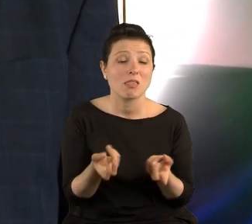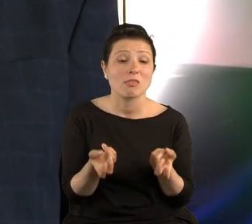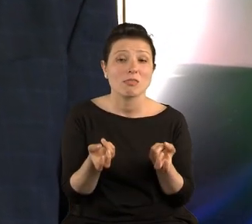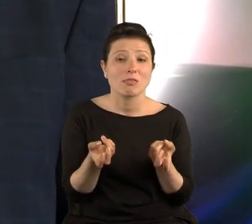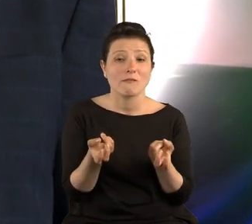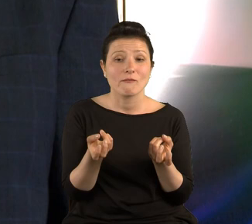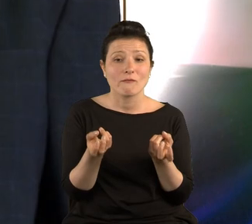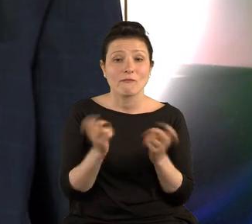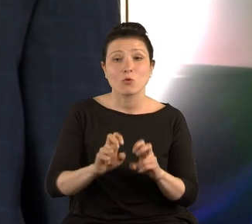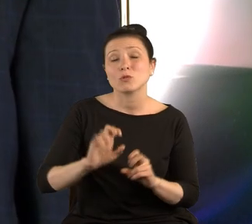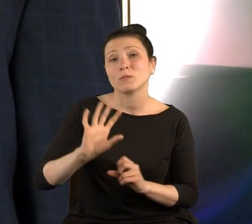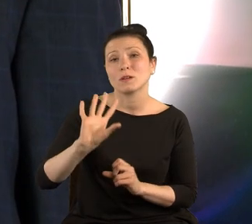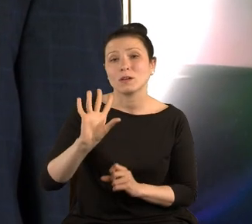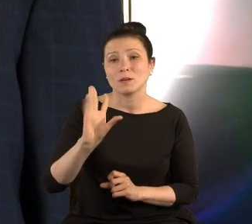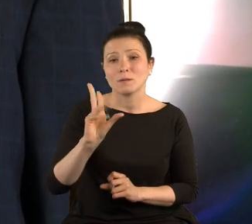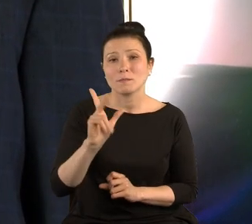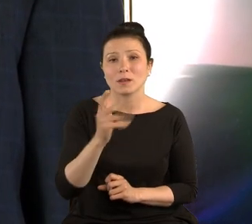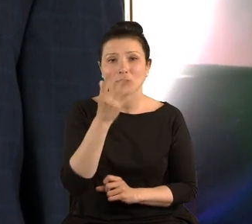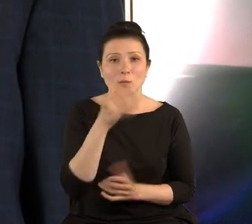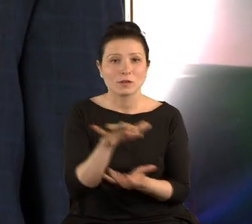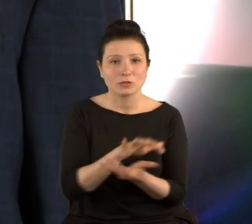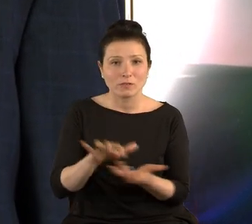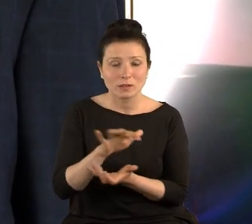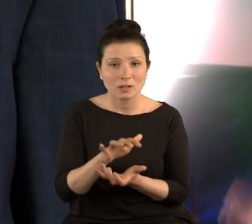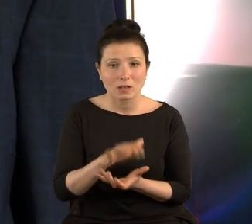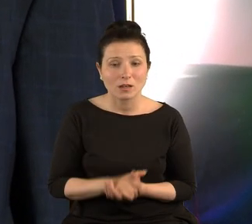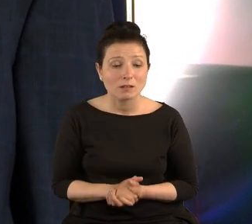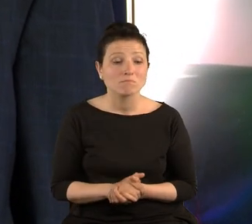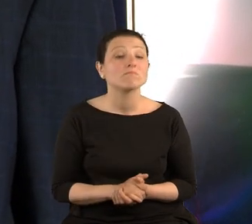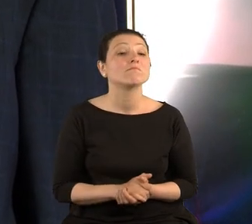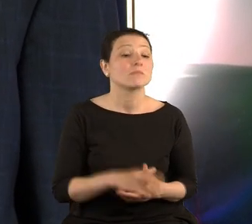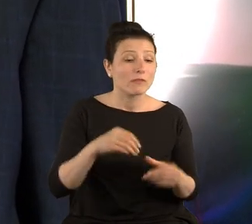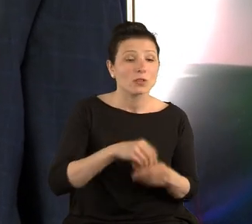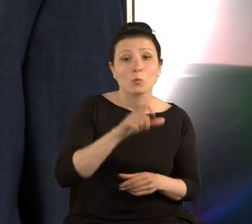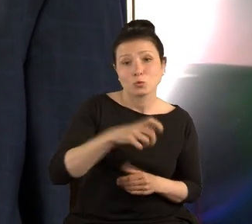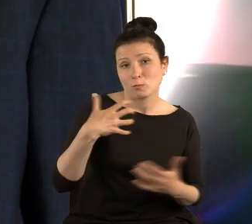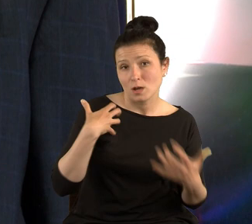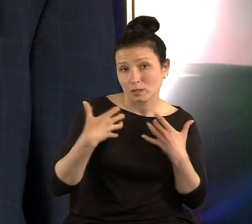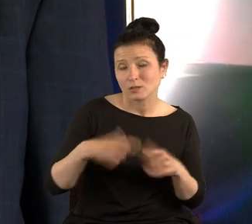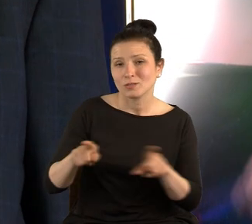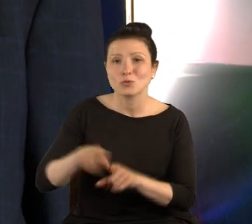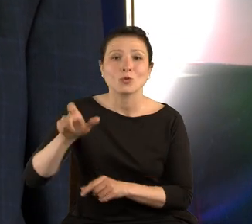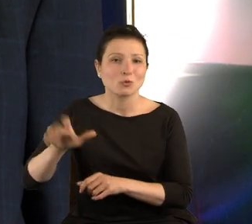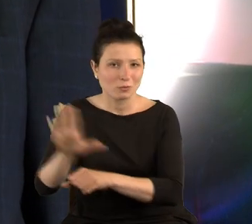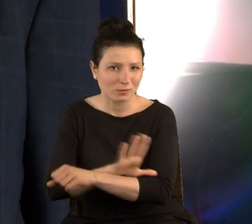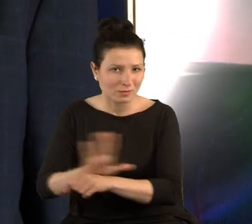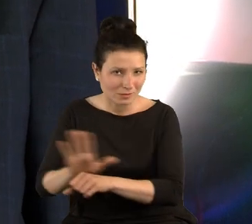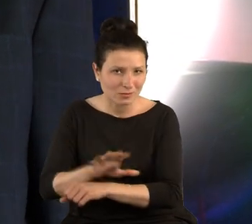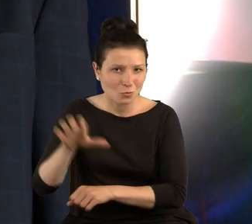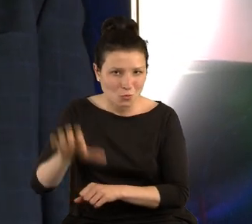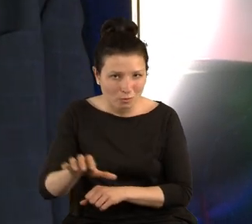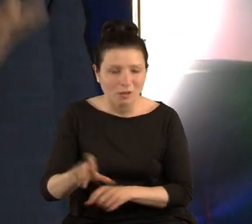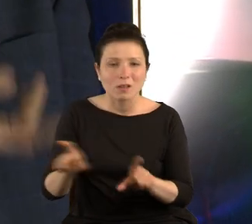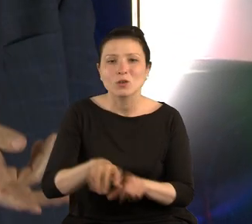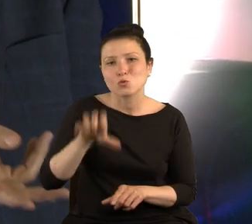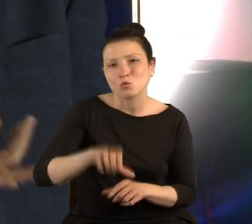piękny obraz świata. Zarówno artyści jak i biznesmeni jak